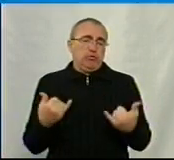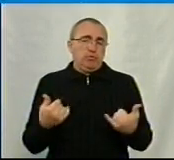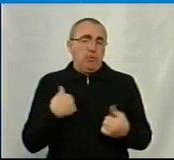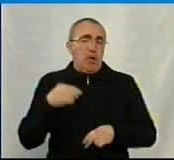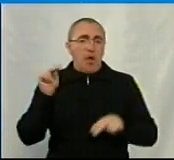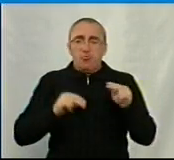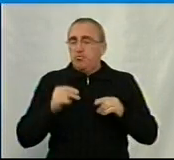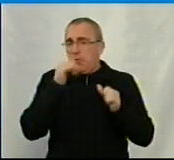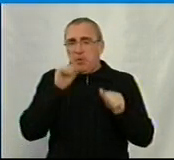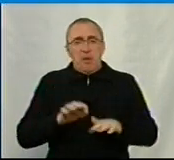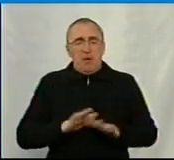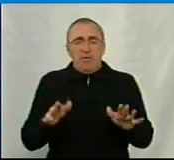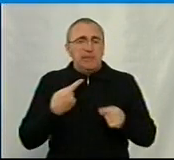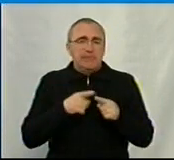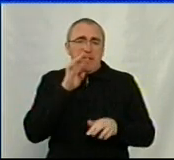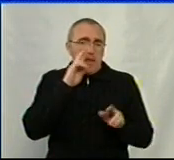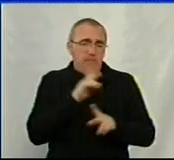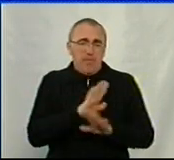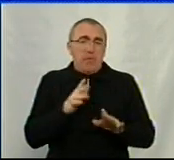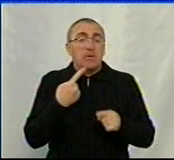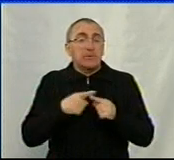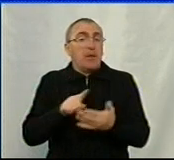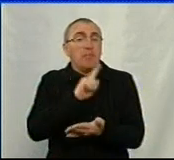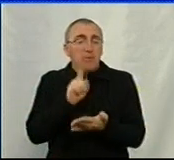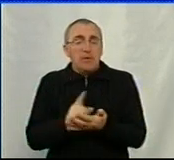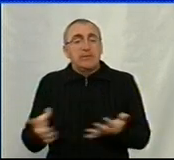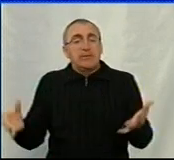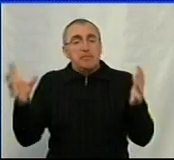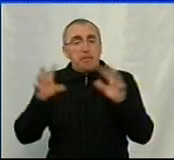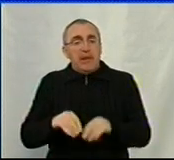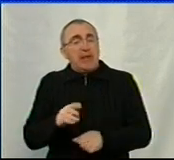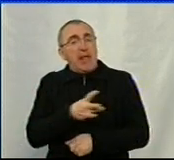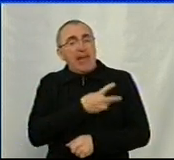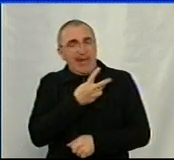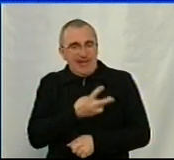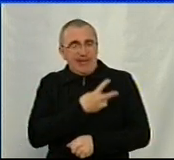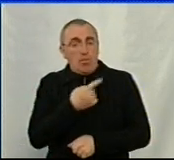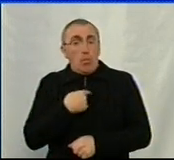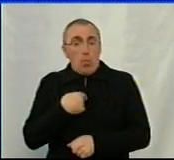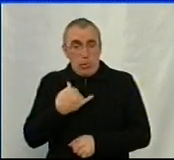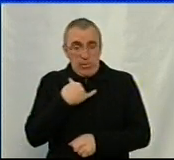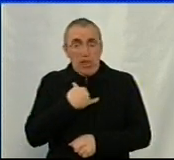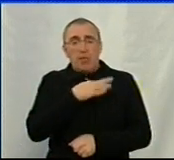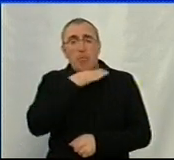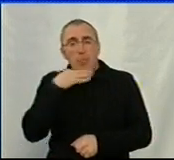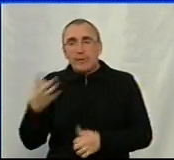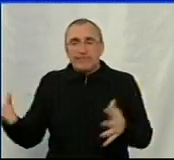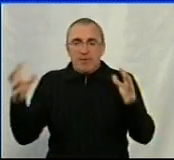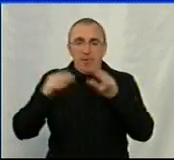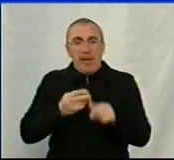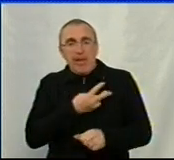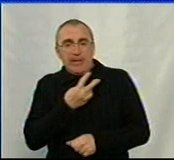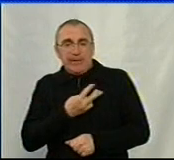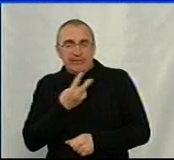Я гадаю, що неможливо. Це неправильно. Я думаю, що це повинна бути спільна ініціатива. Я скажу, що у нас досить багато спільних ініціатив.